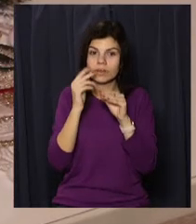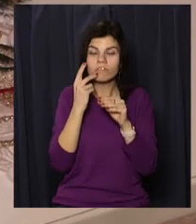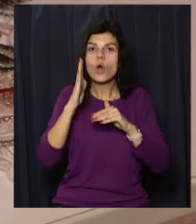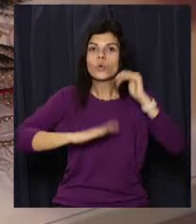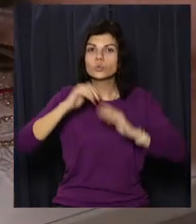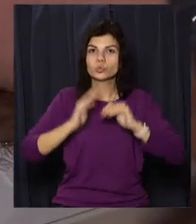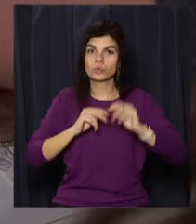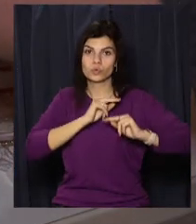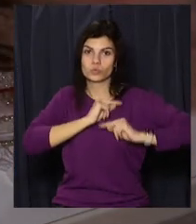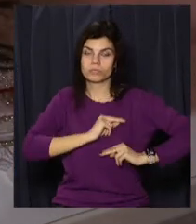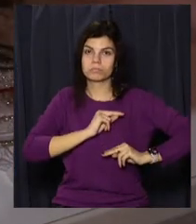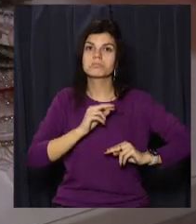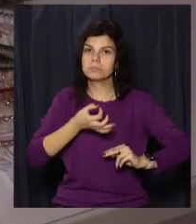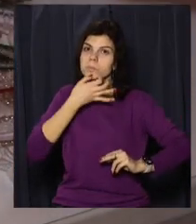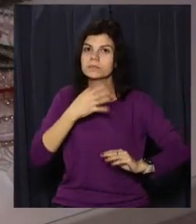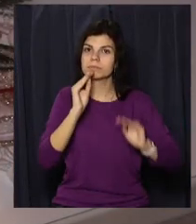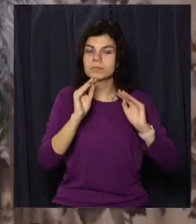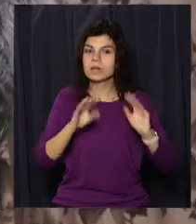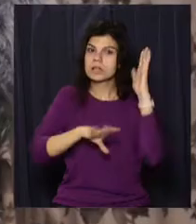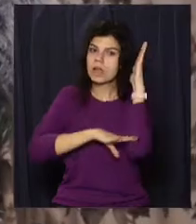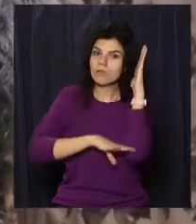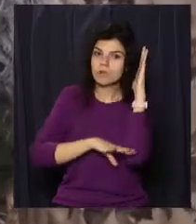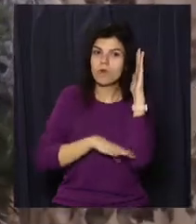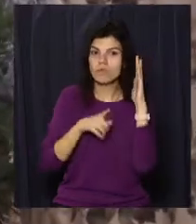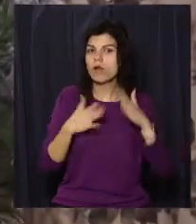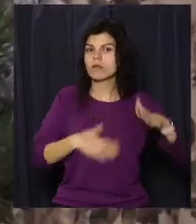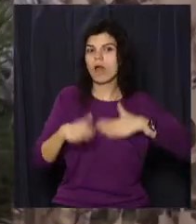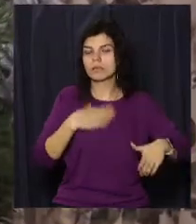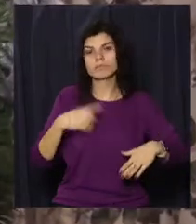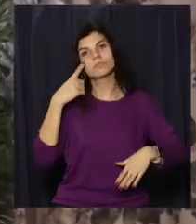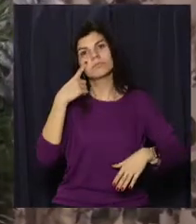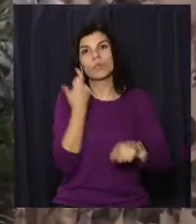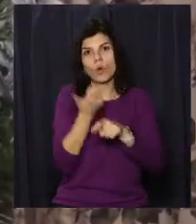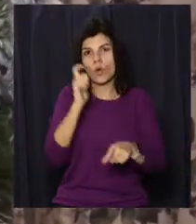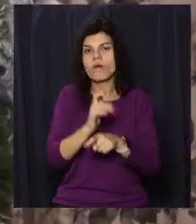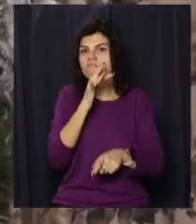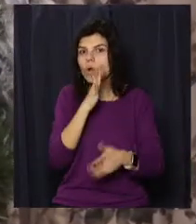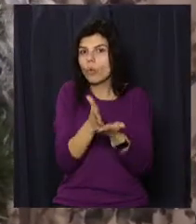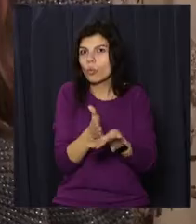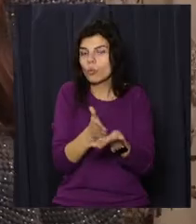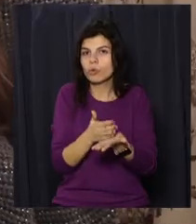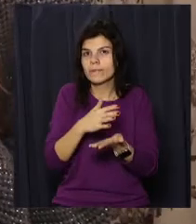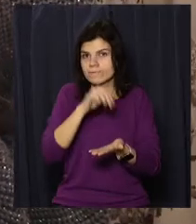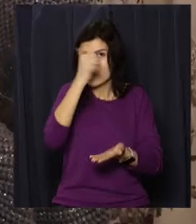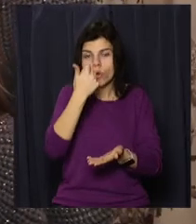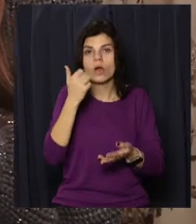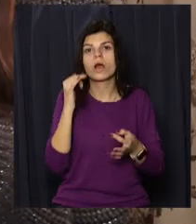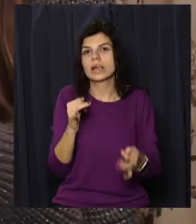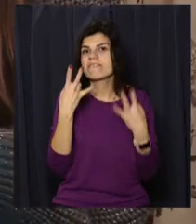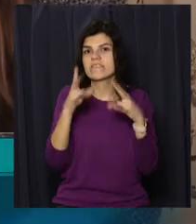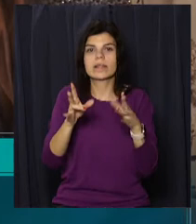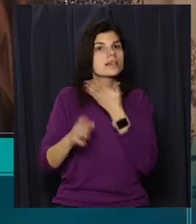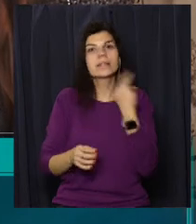ялинкових прикрас у Анни – дерев'яні. Каже, вони радують око довше та не шкодять навколишньому середовищу. Більше мені подобаються